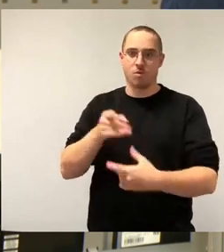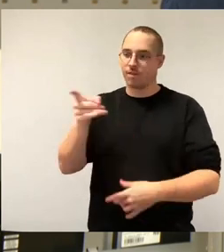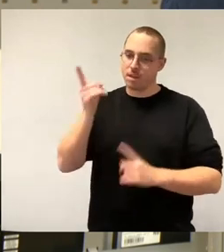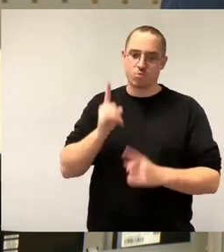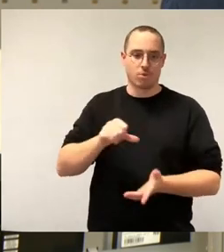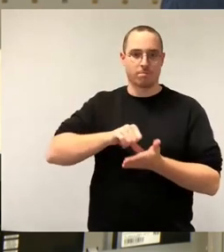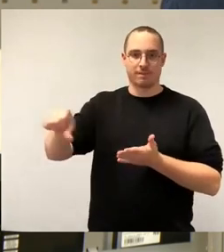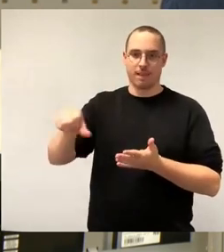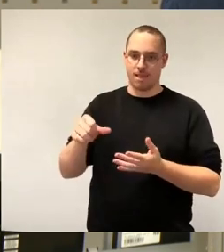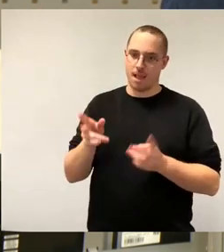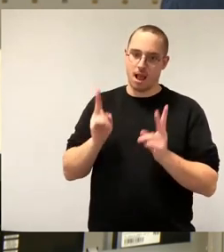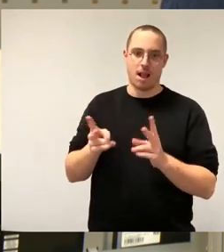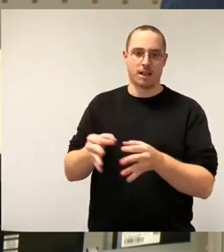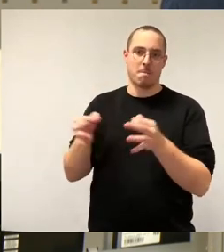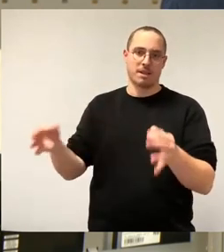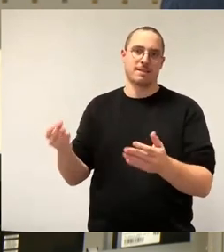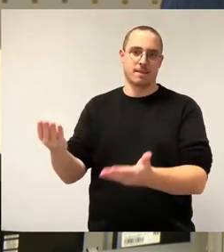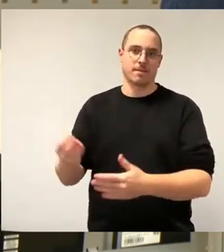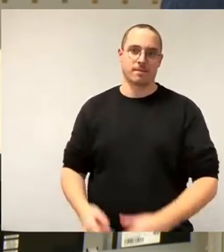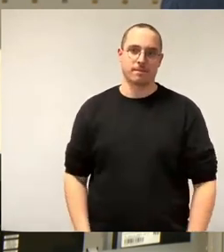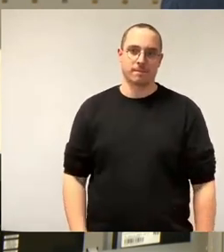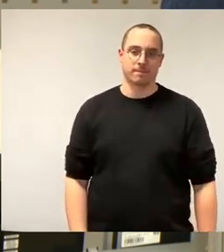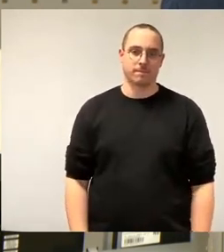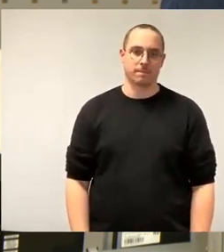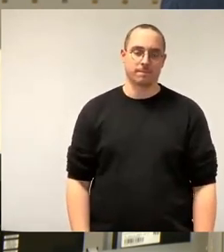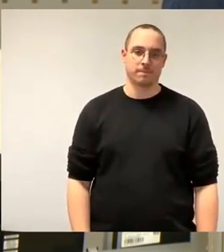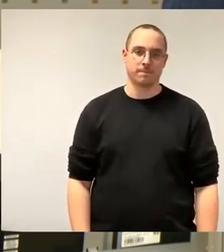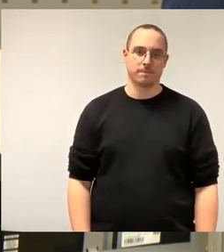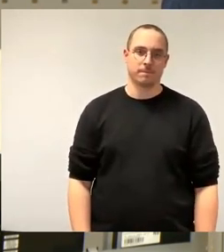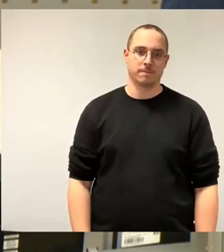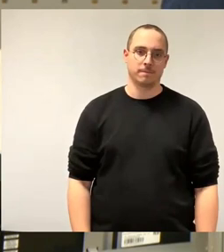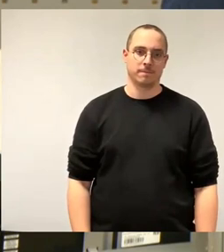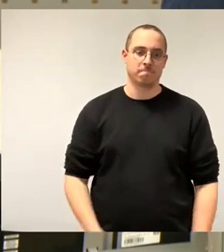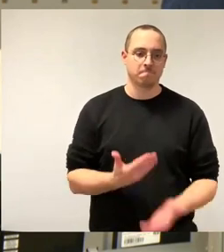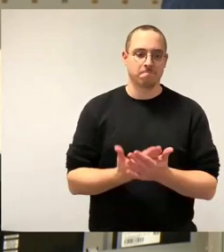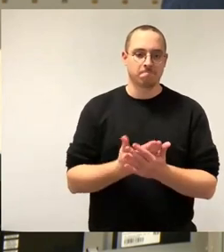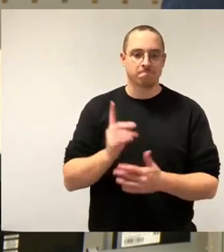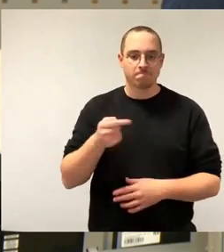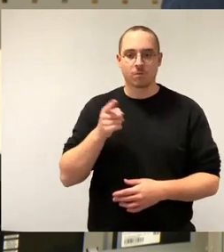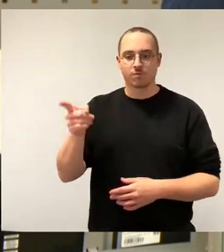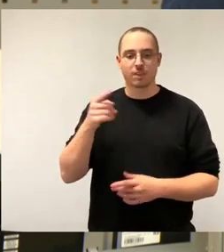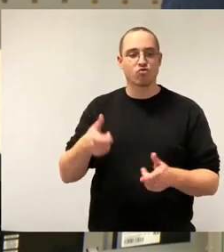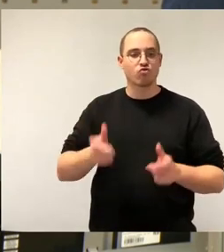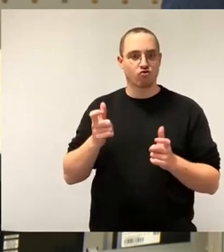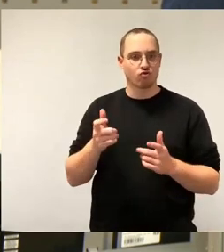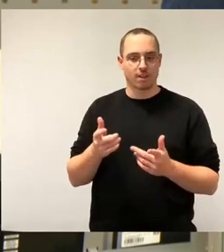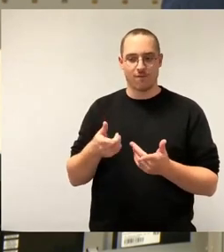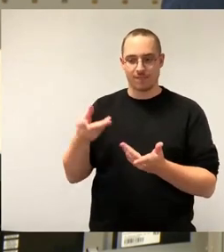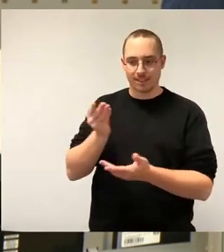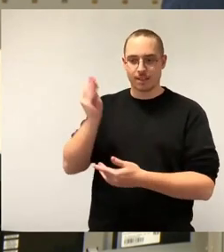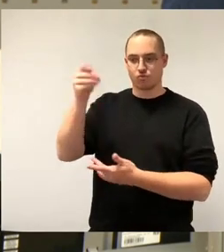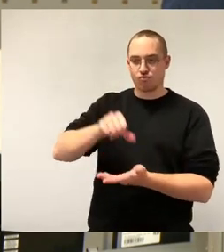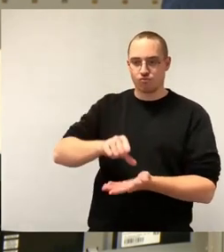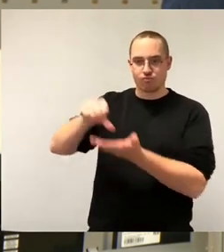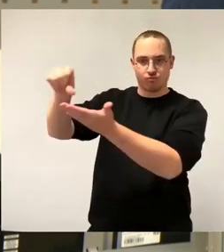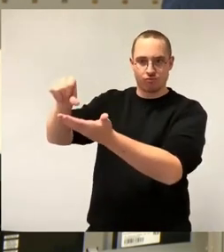Und das hat natürlich dann auch Auswirkungen darauf, wie sich auch der Zuschussbedarf an der DVB auch entwickelt. Und das ist